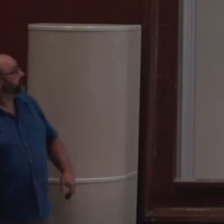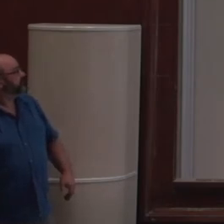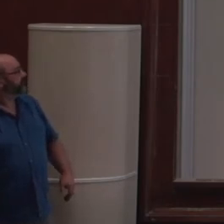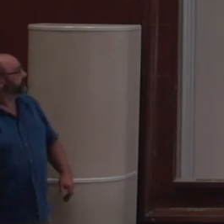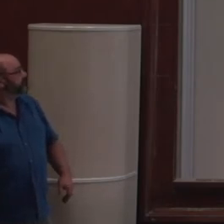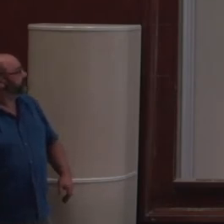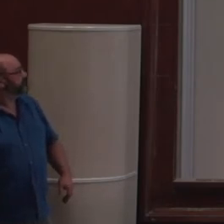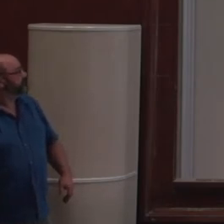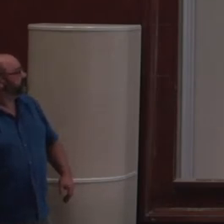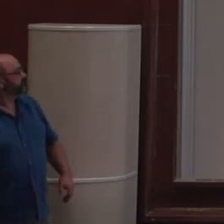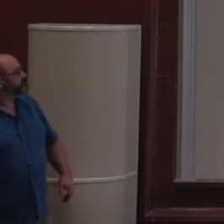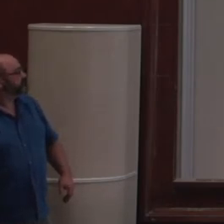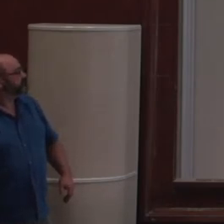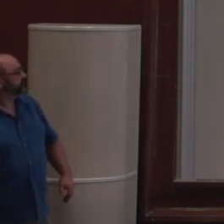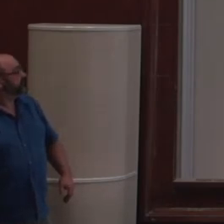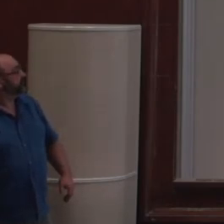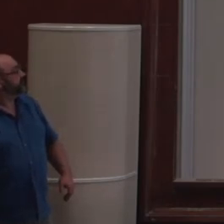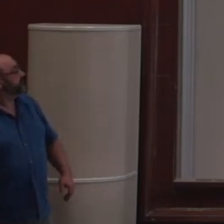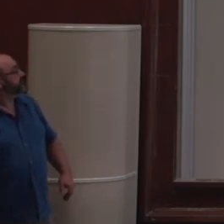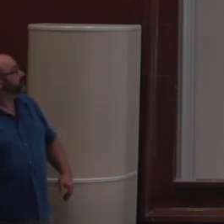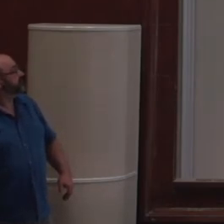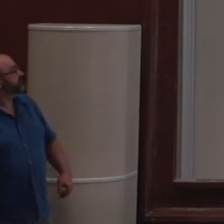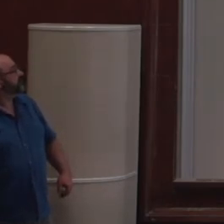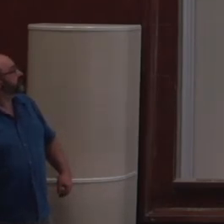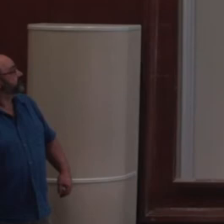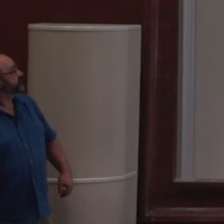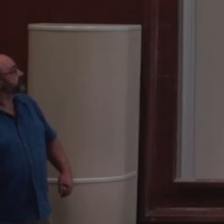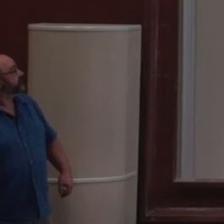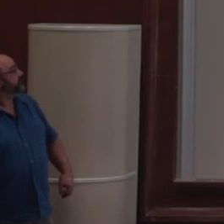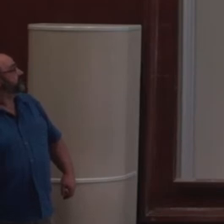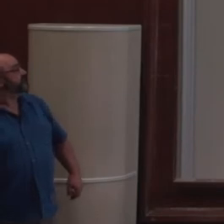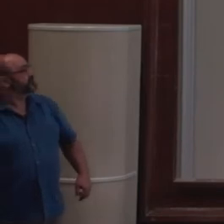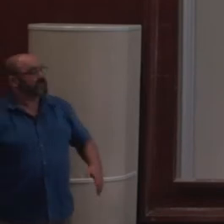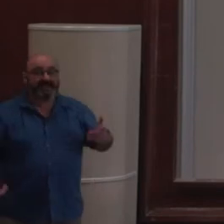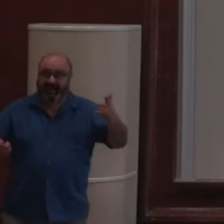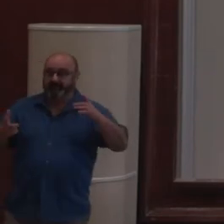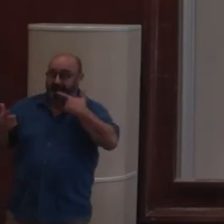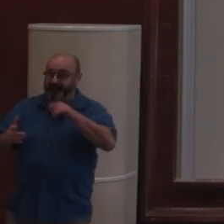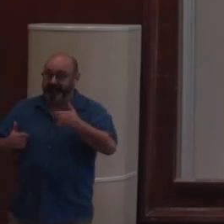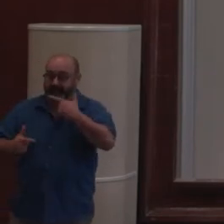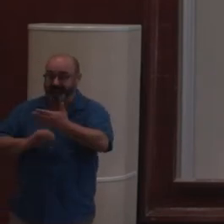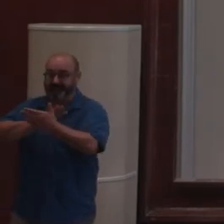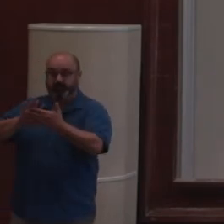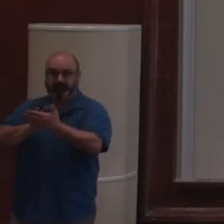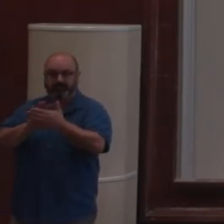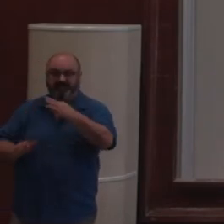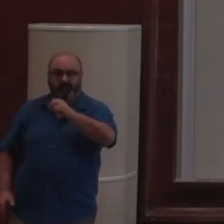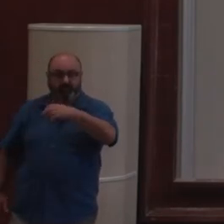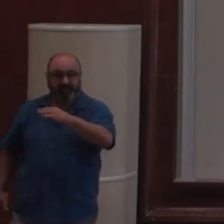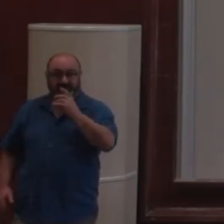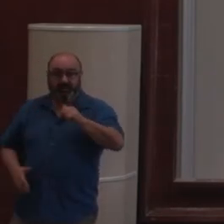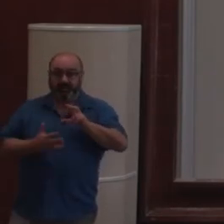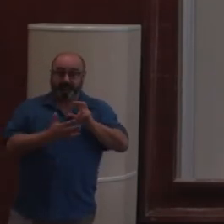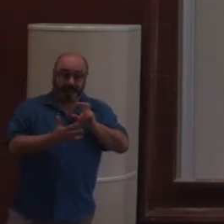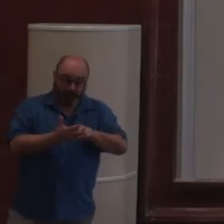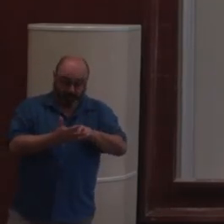Et donc, je ne pas changer de texte, peu importe. Ce qui est intéressant, c'est qu'on arrive dans le monde du front. Donc, une partie de la communauté Plon, qui